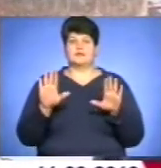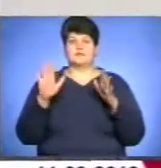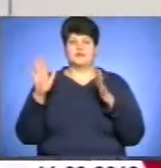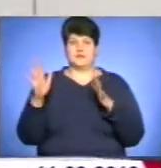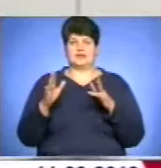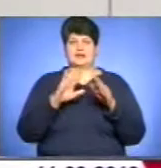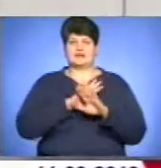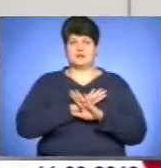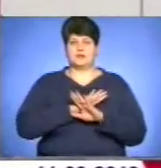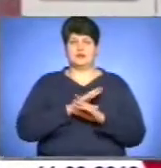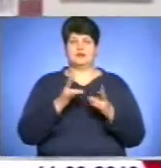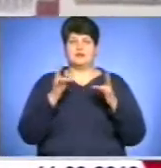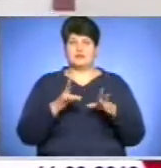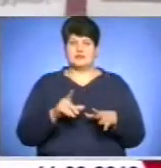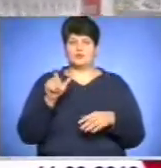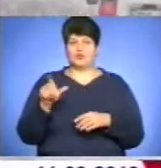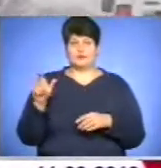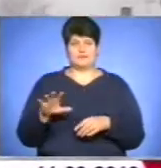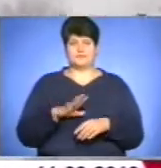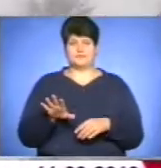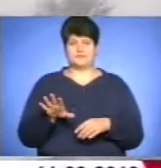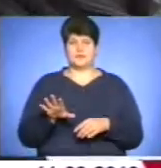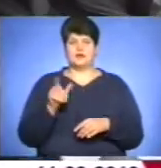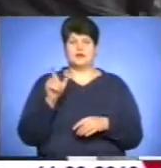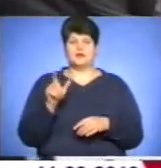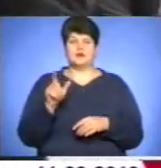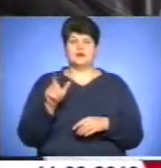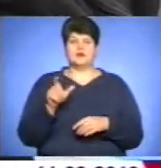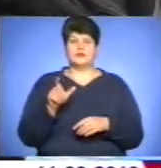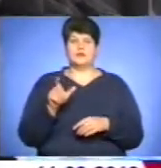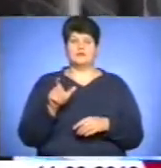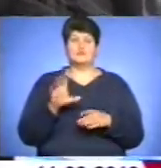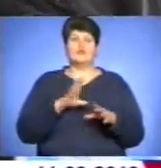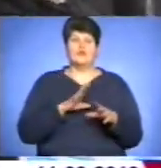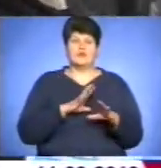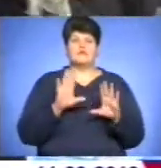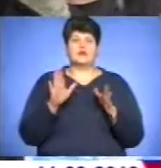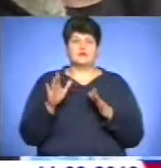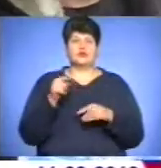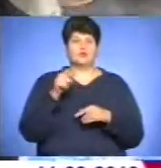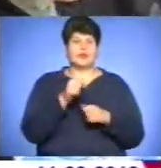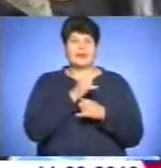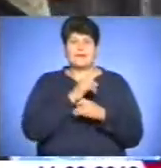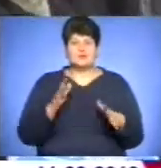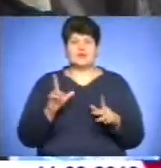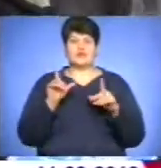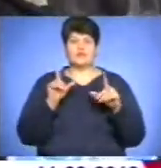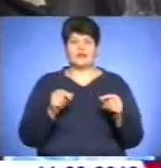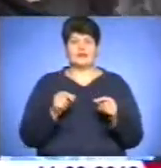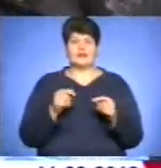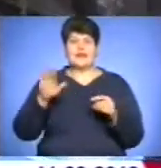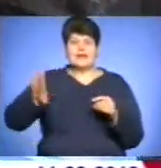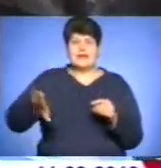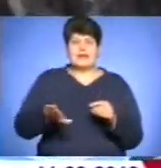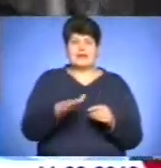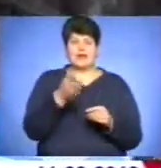людей. Водії нарікають, але не на погоду. В даному випадку, коли тут неможливо проїхати яму, просто